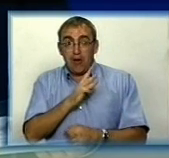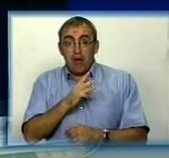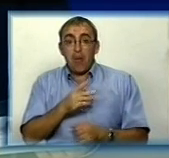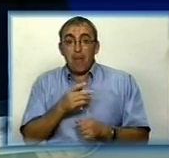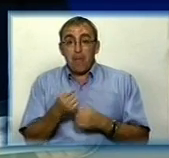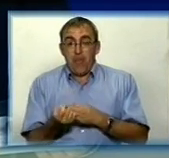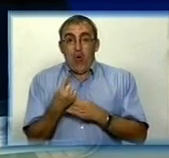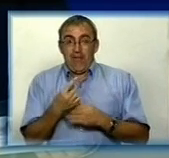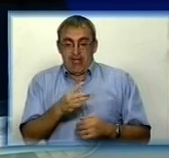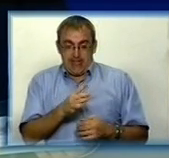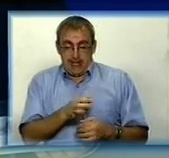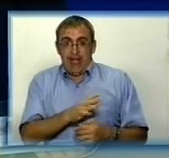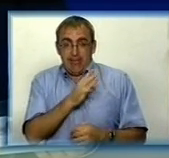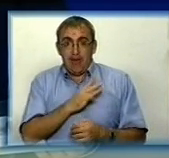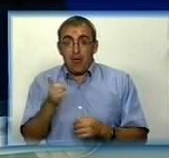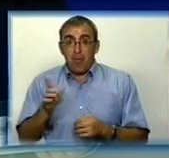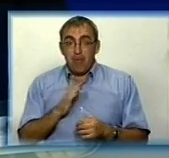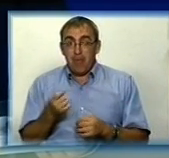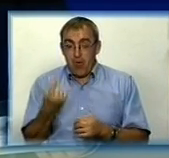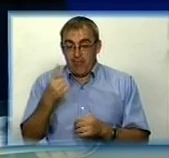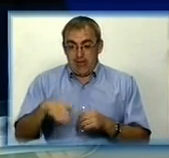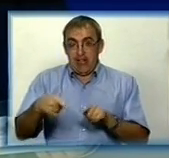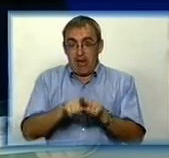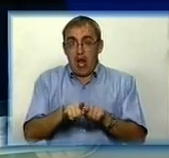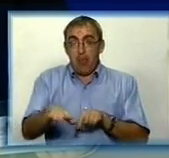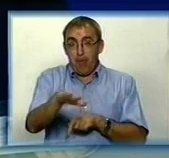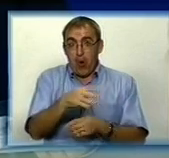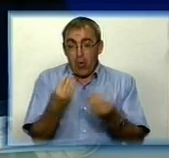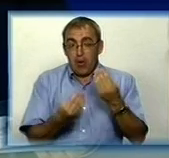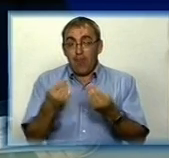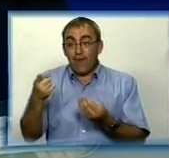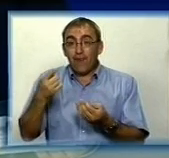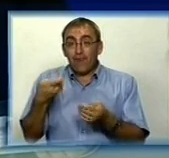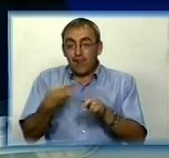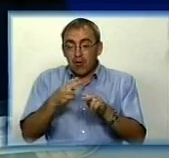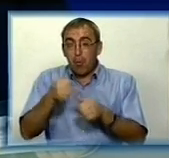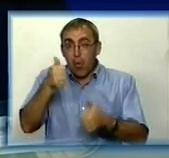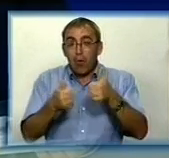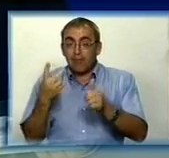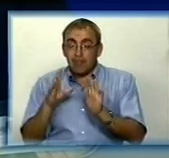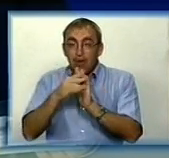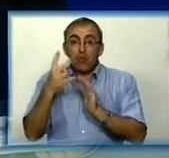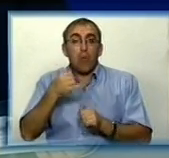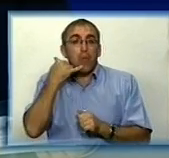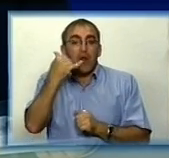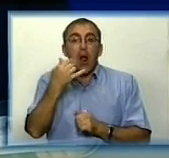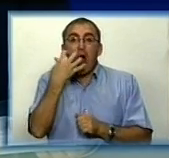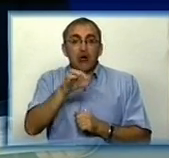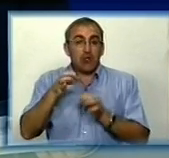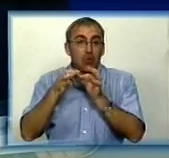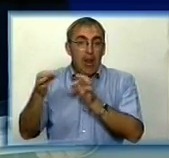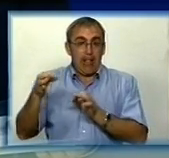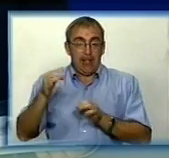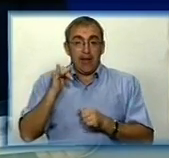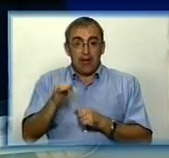ініціативу, те, хто желають, щоб у них появилась така площадка, можуть в цьому конкурсі принять участь. Для цього достаточно позвонити на горячую линию, сказати, що ми желаємо